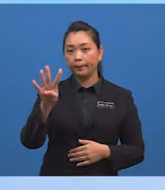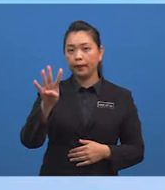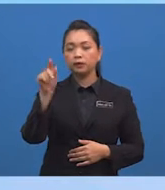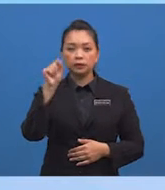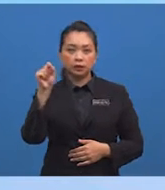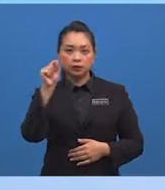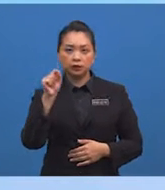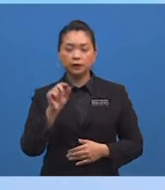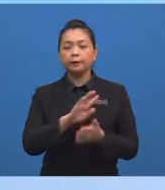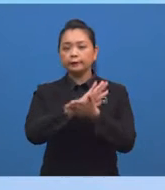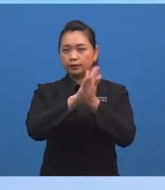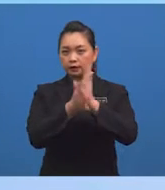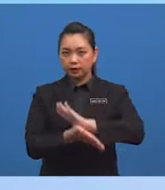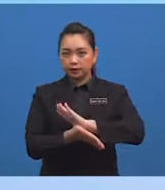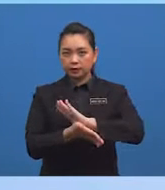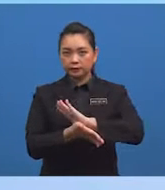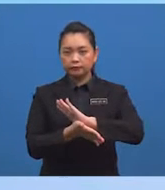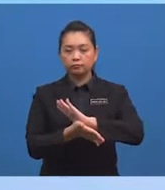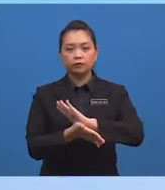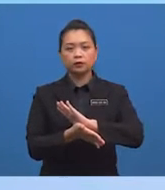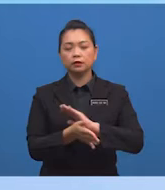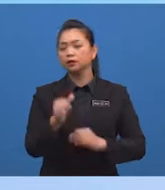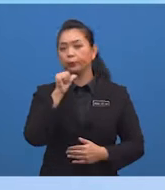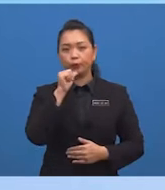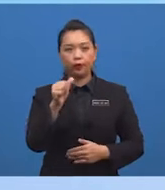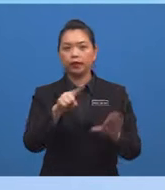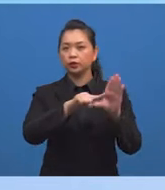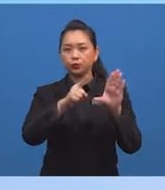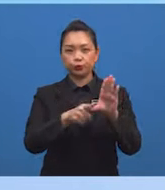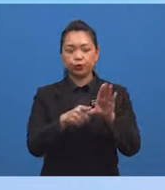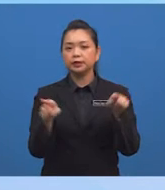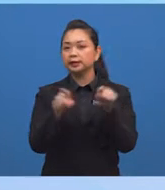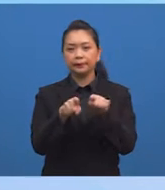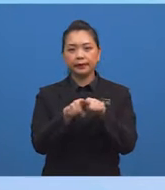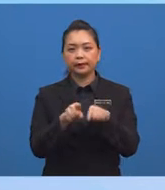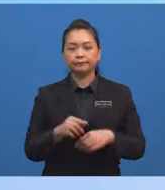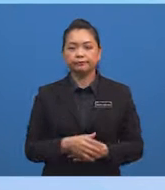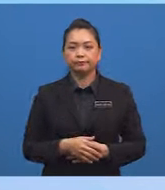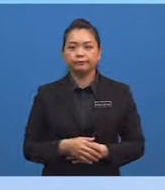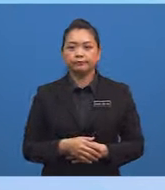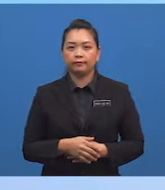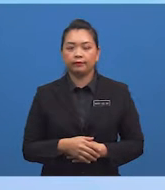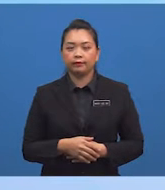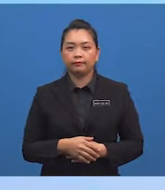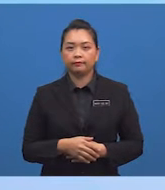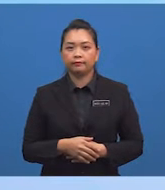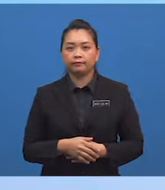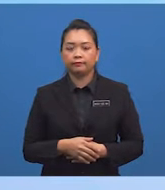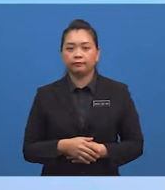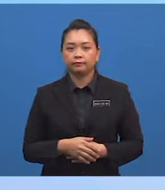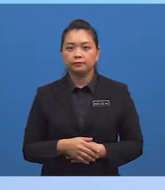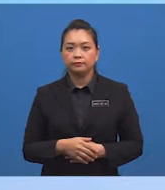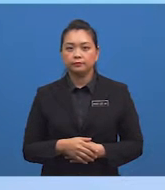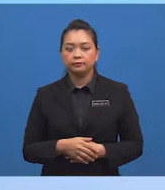darjah Maka, ia bukan sudut sepadan Untuk itu, kita buat